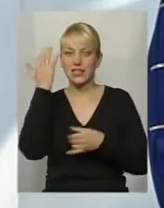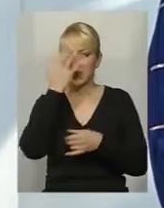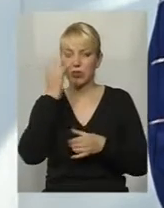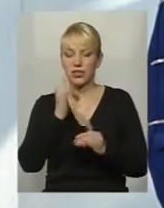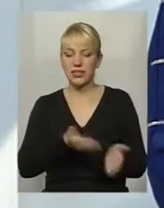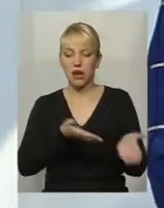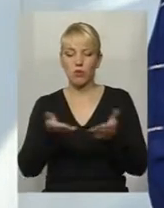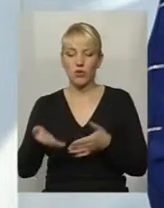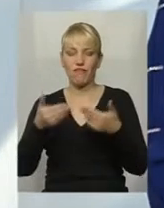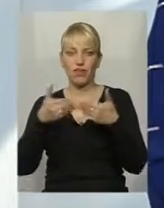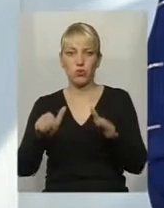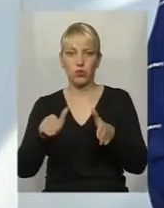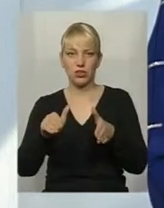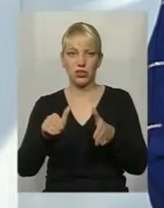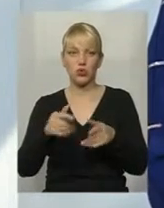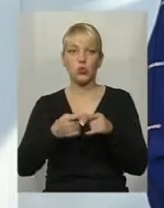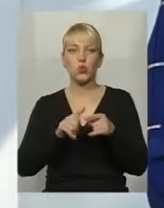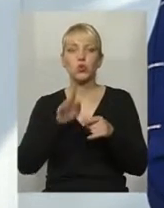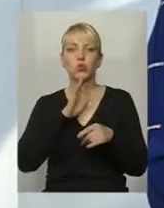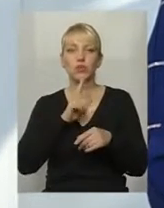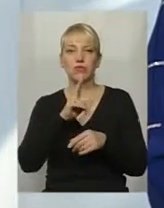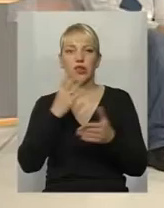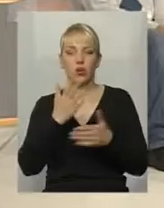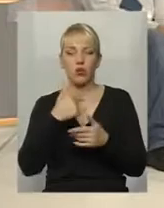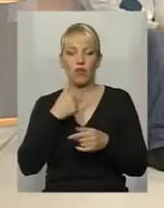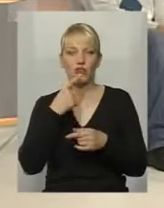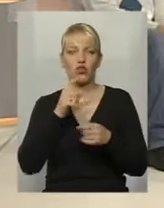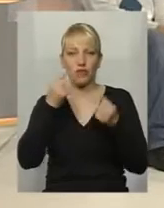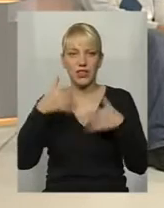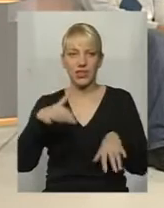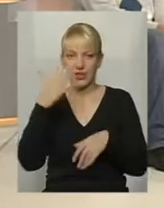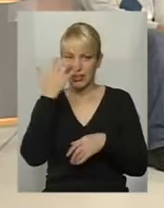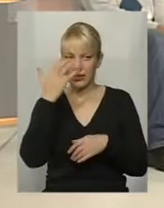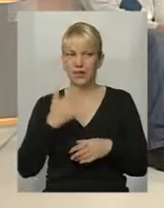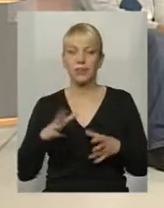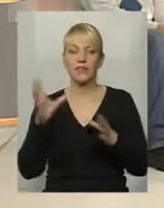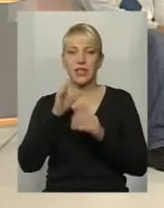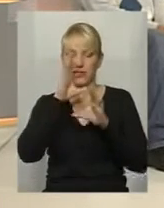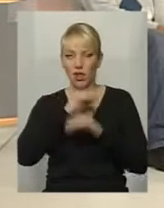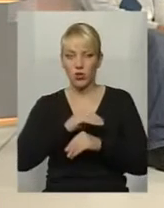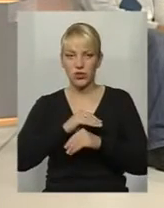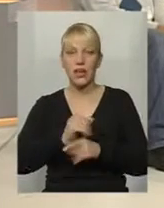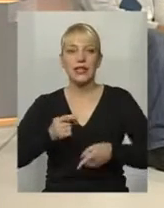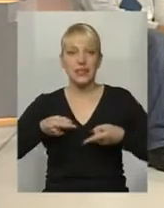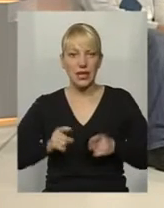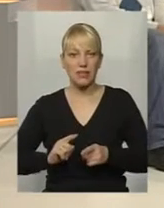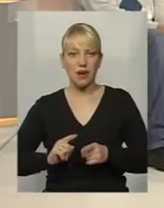запросили випускницю, власне, ту, про яку я говорила, що вона втратила зір. Все вдалося, насправді,